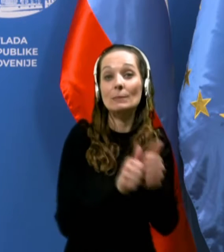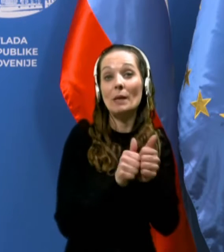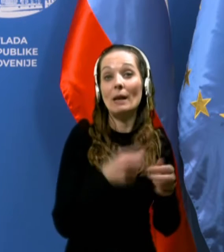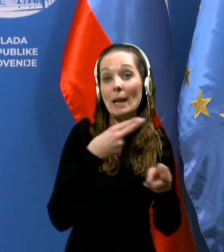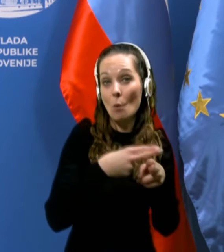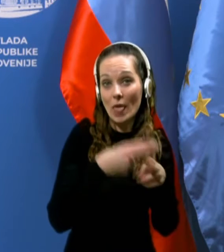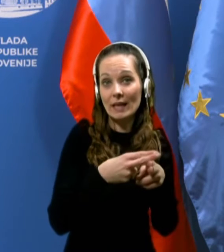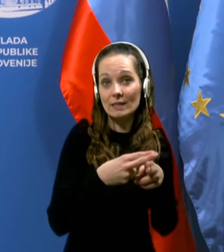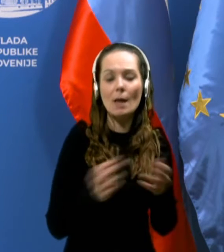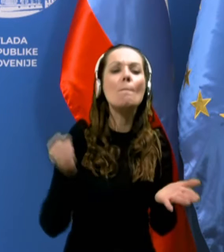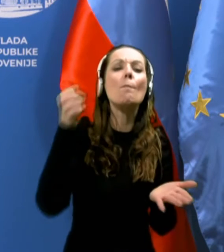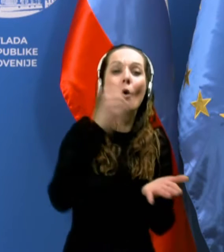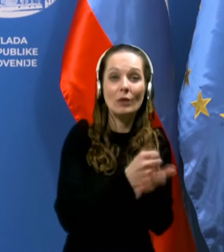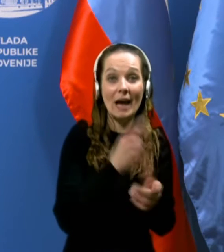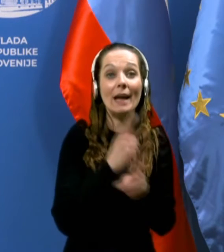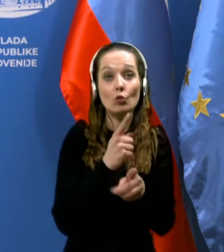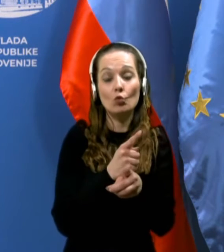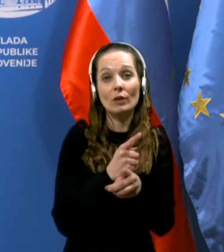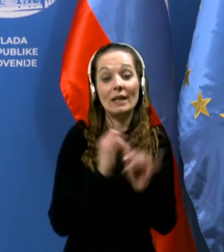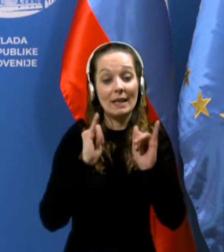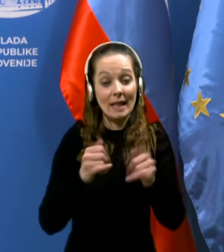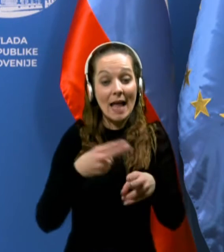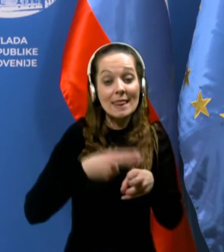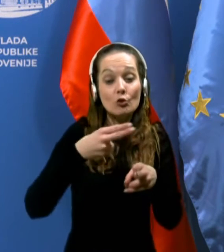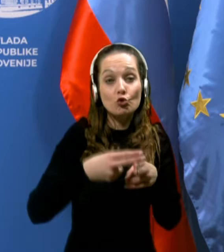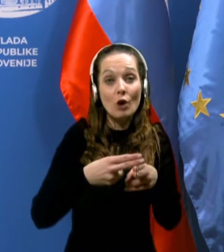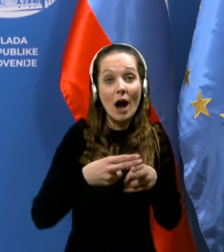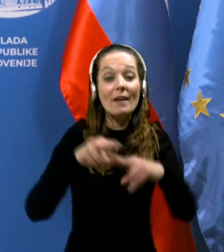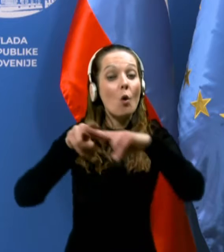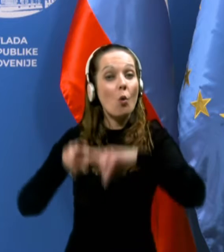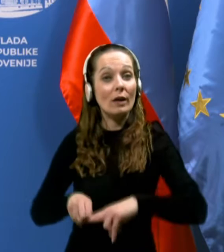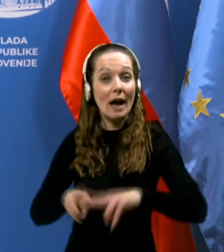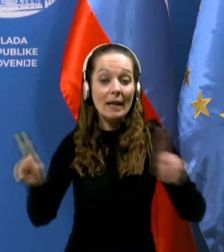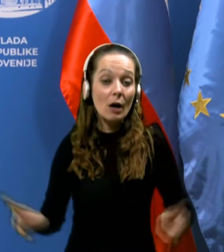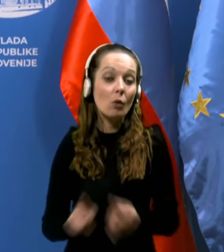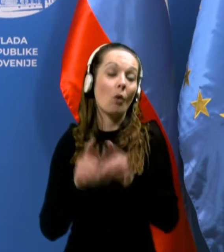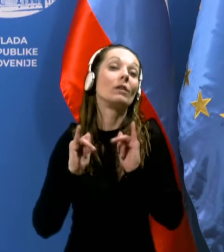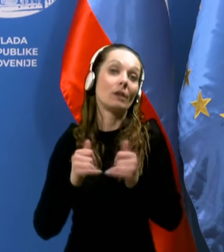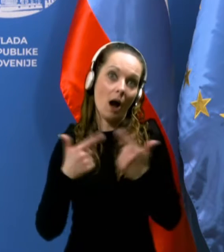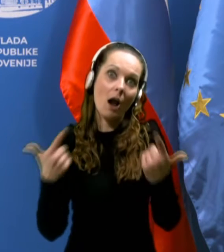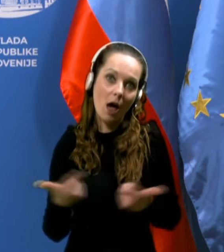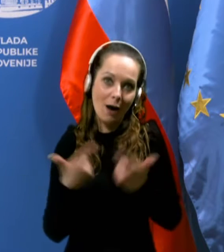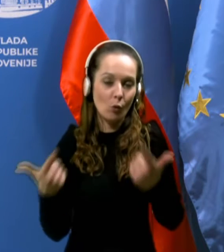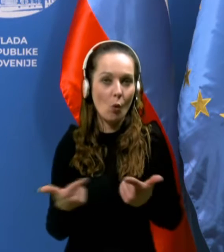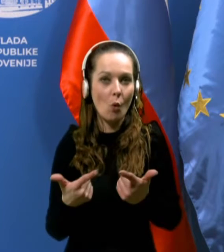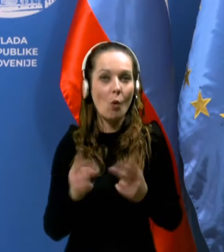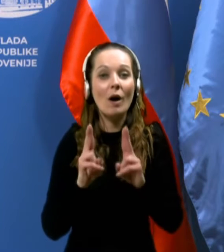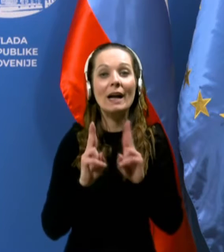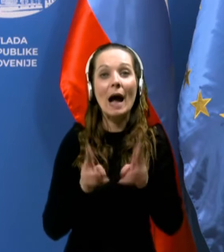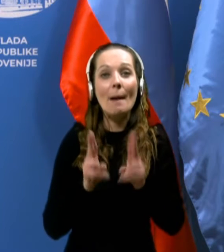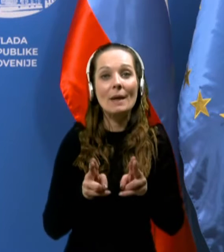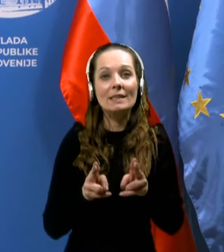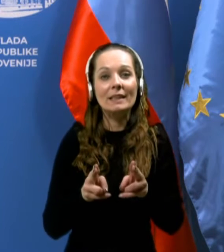bolezni povdarja tudi, da naj države ohranjajo, kolikor seveda je možnosti, kapacitet,